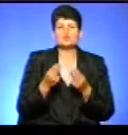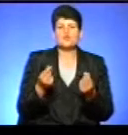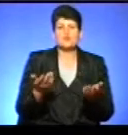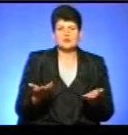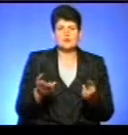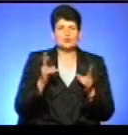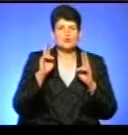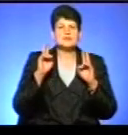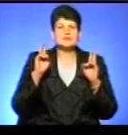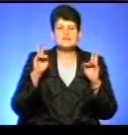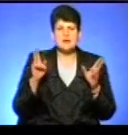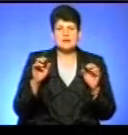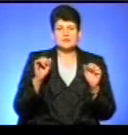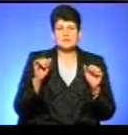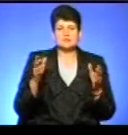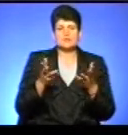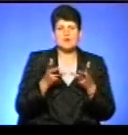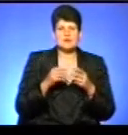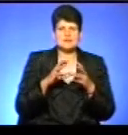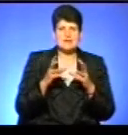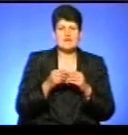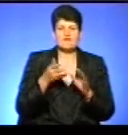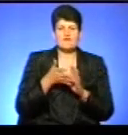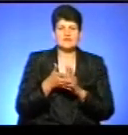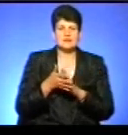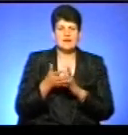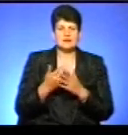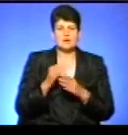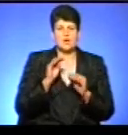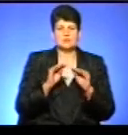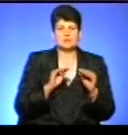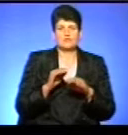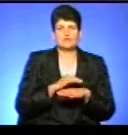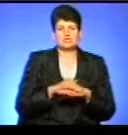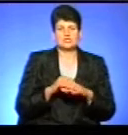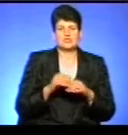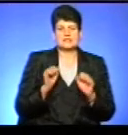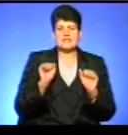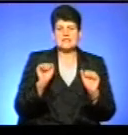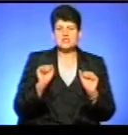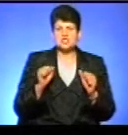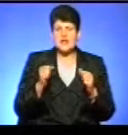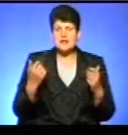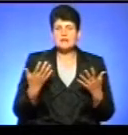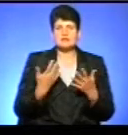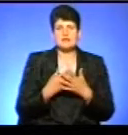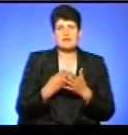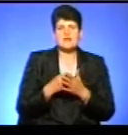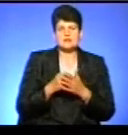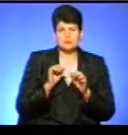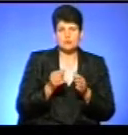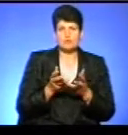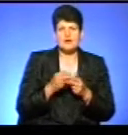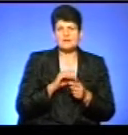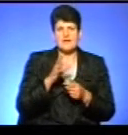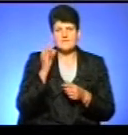Ніхто не знає, може порахувати загальні якісь витрати, наприклад, облаштувати якісь вуличні тренажери. Може порахувати просто вартість цих тренажерів,